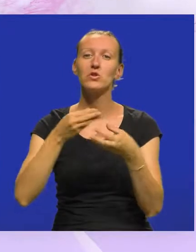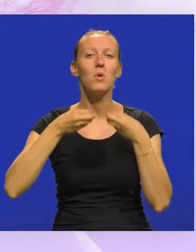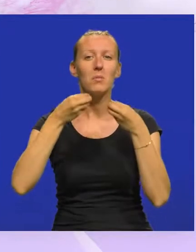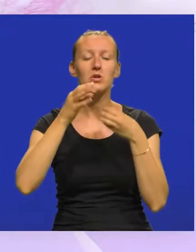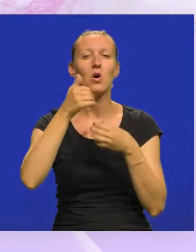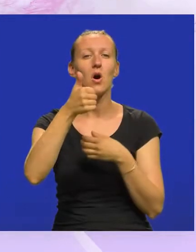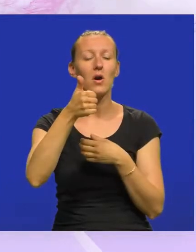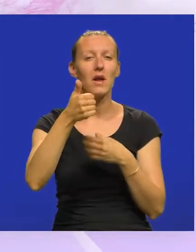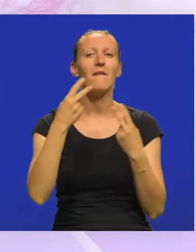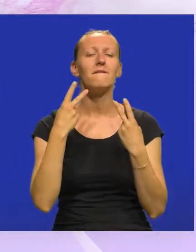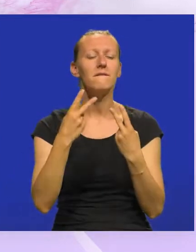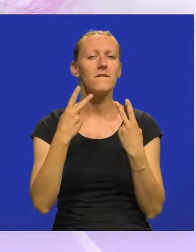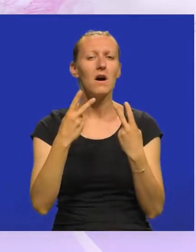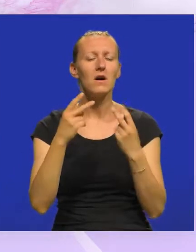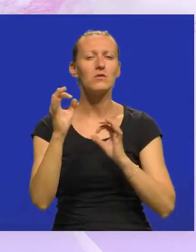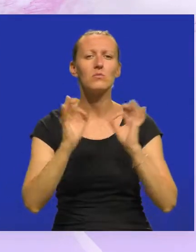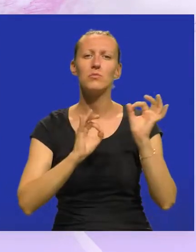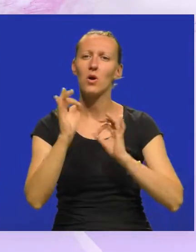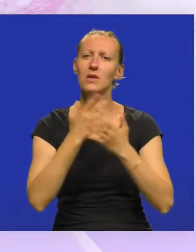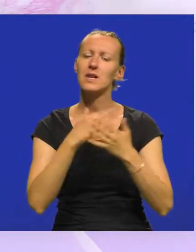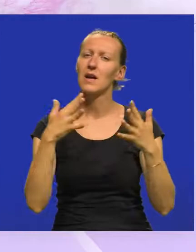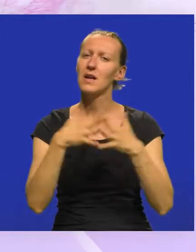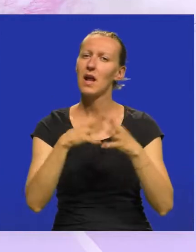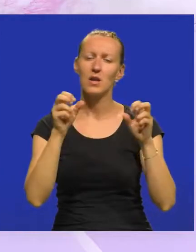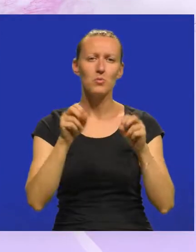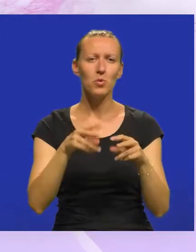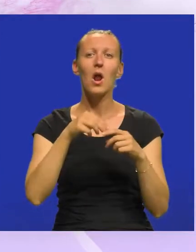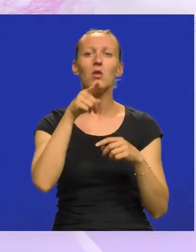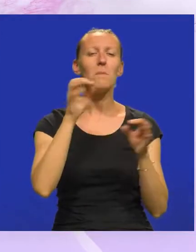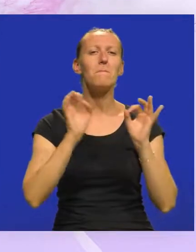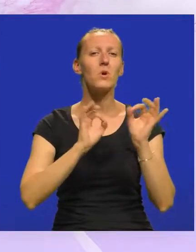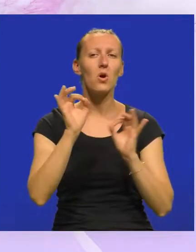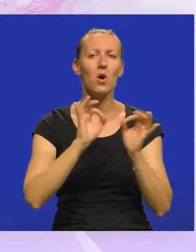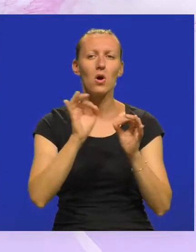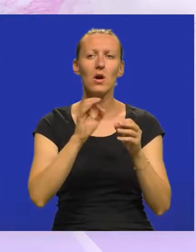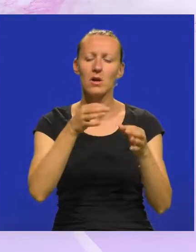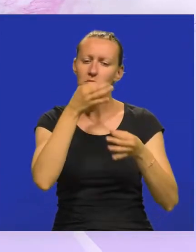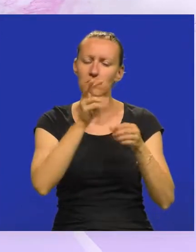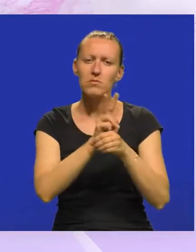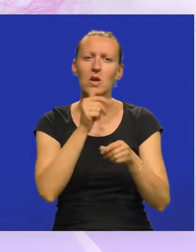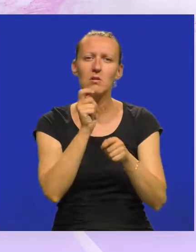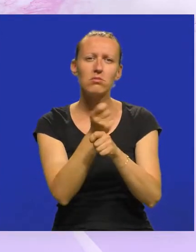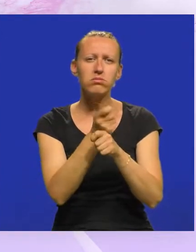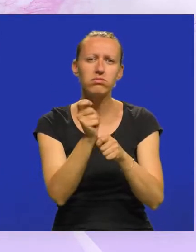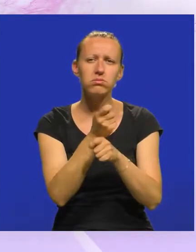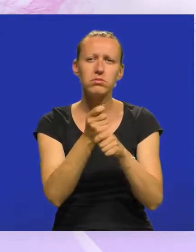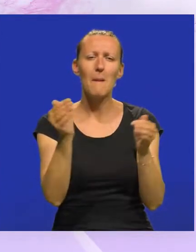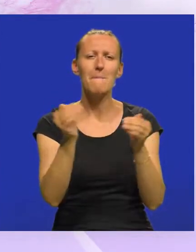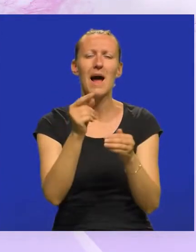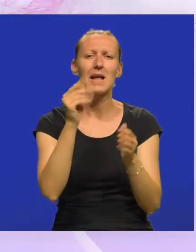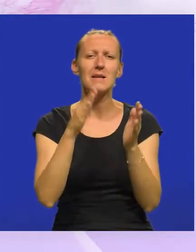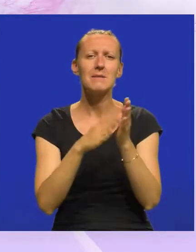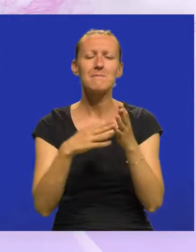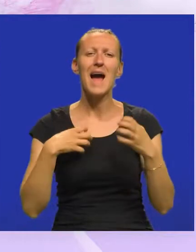pričom o jednom iznimno značajnom projektu za grad Pulu, a to je projekt konzervacija i rekonstrukcija malog